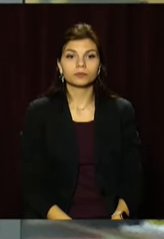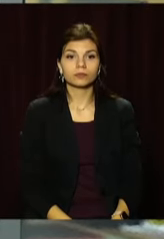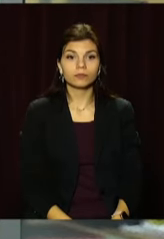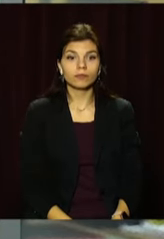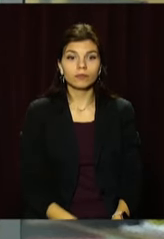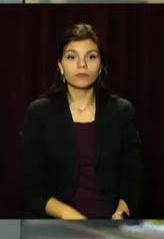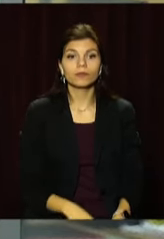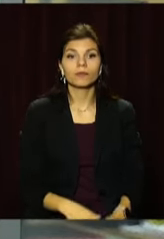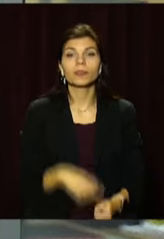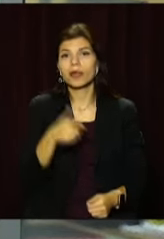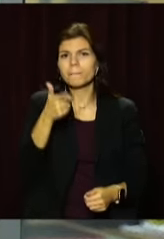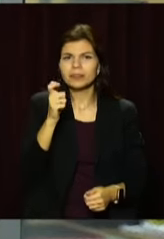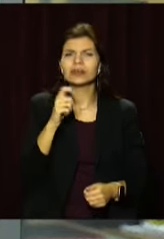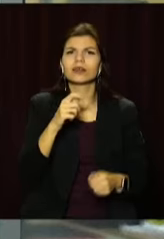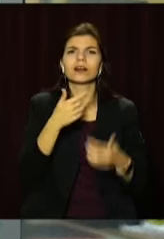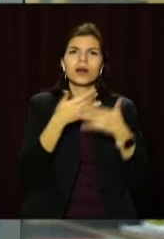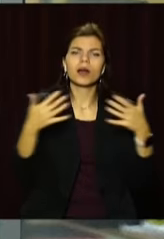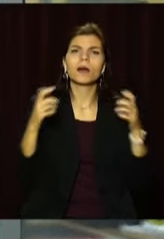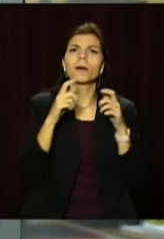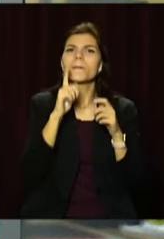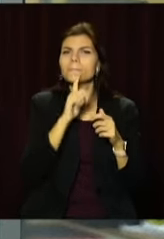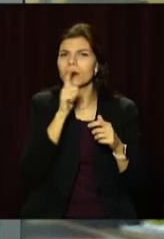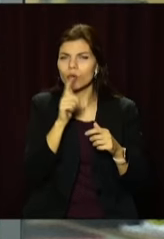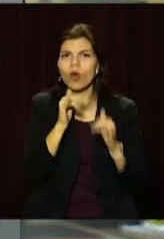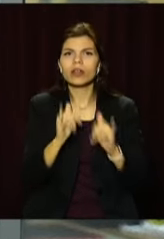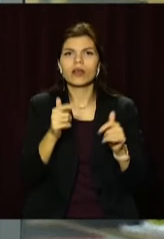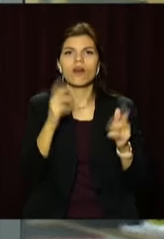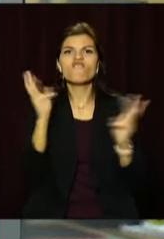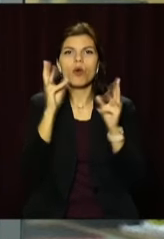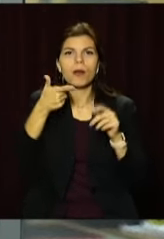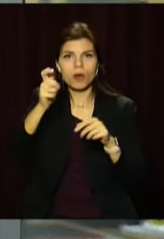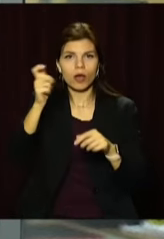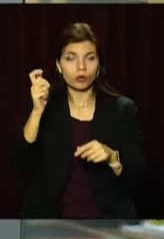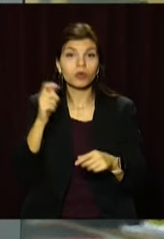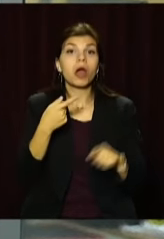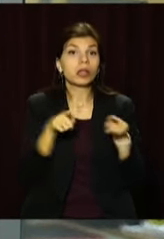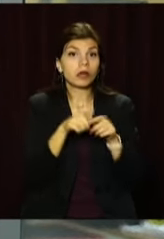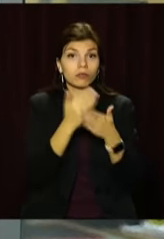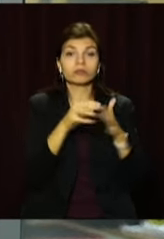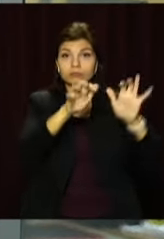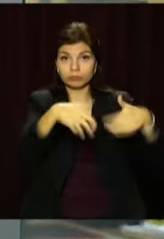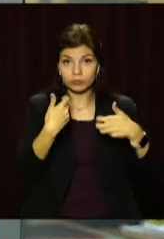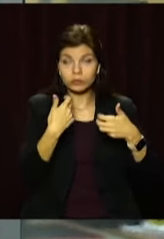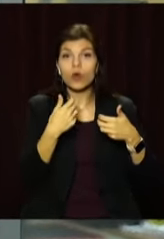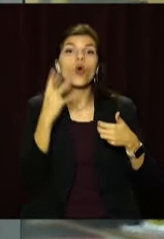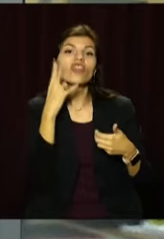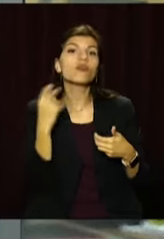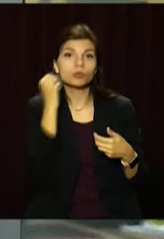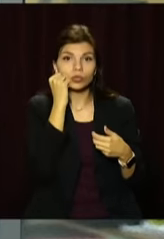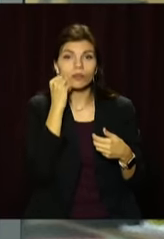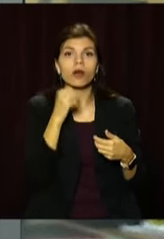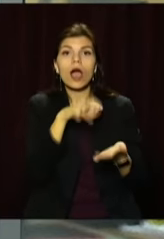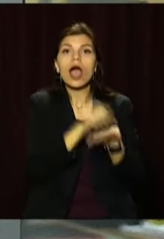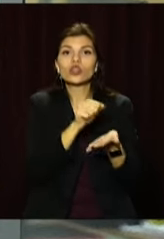Пістолети, гранати, магазини та патрони для вогнепальної зброї. Такий арсенал вилучили поліцейські Новомосковська на